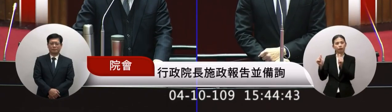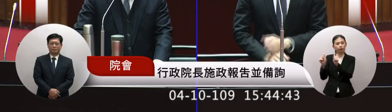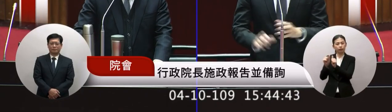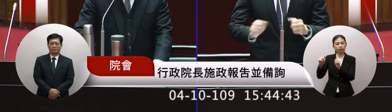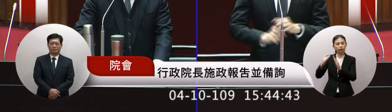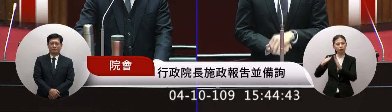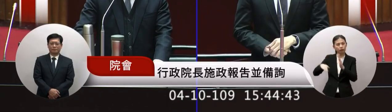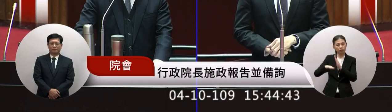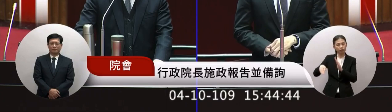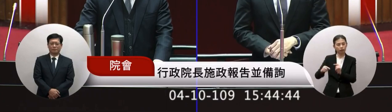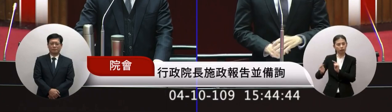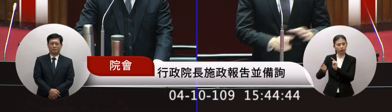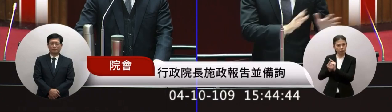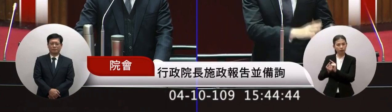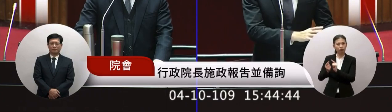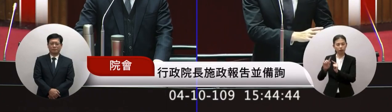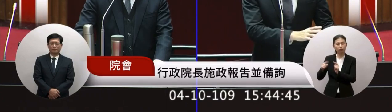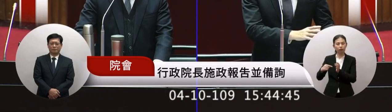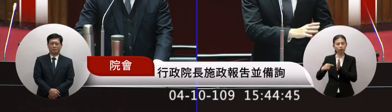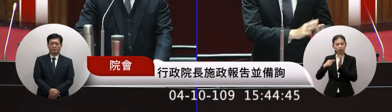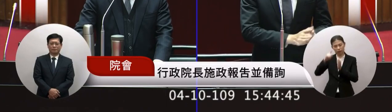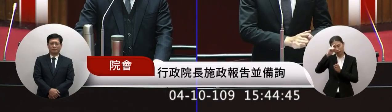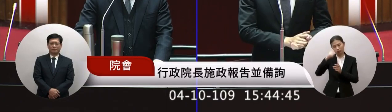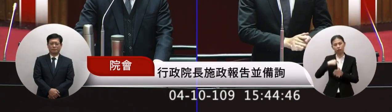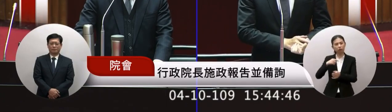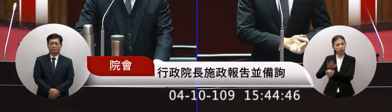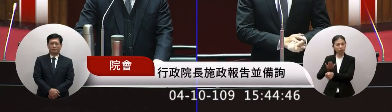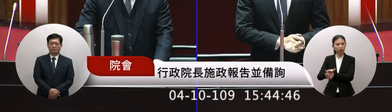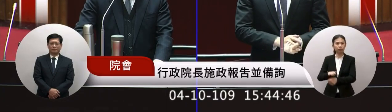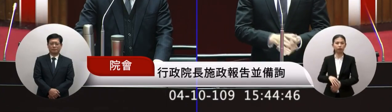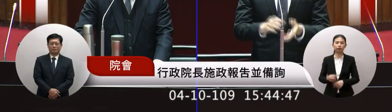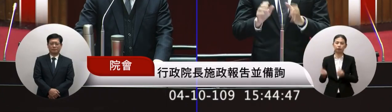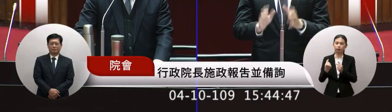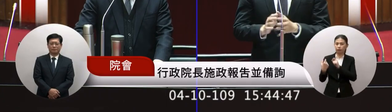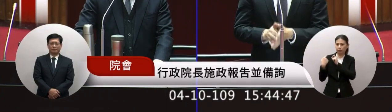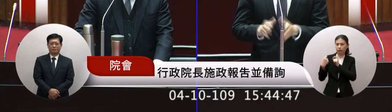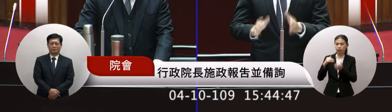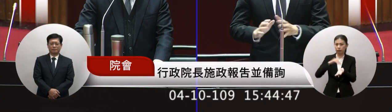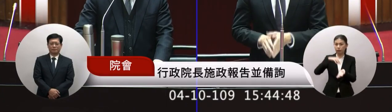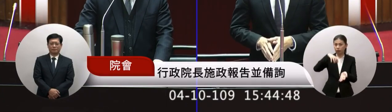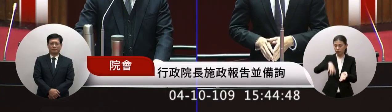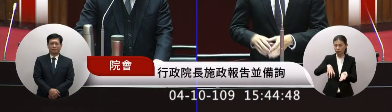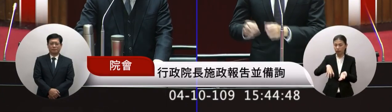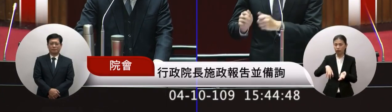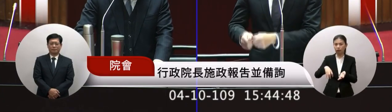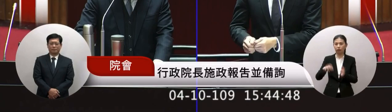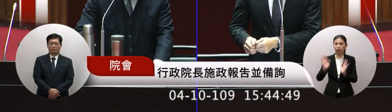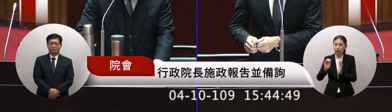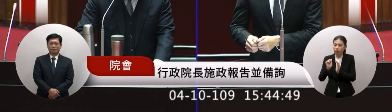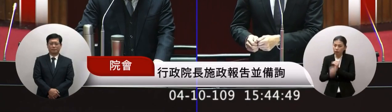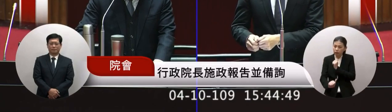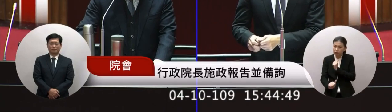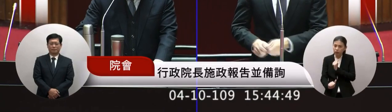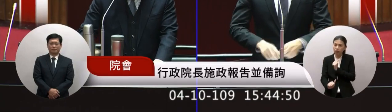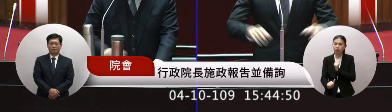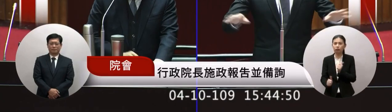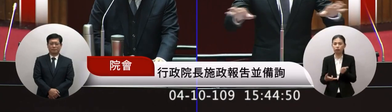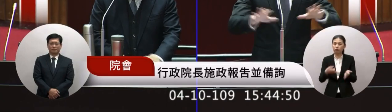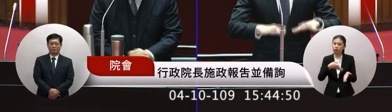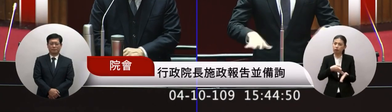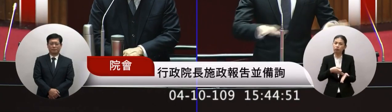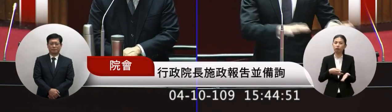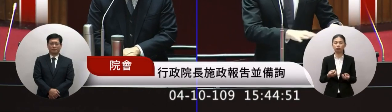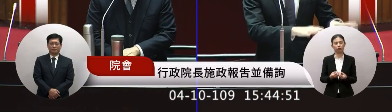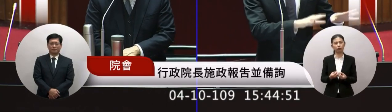遇到都有來討論譬如說討論有這個婚姻新生日定期的問題因為